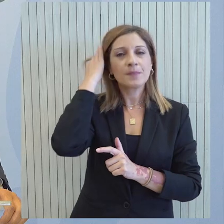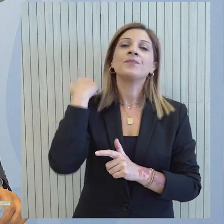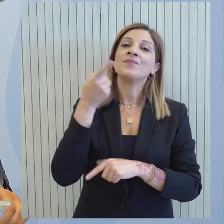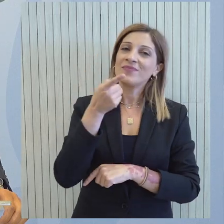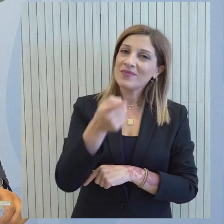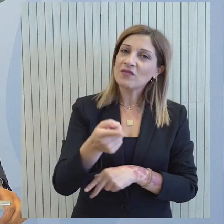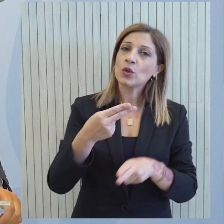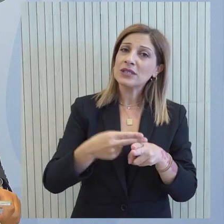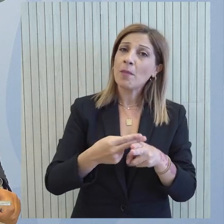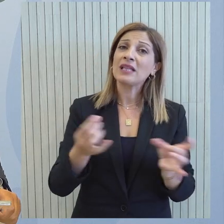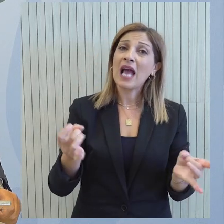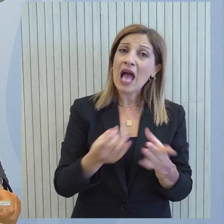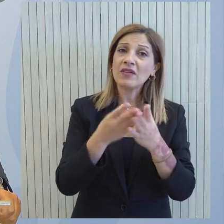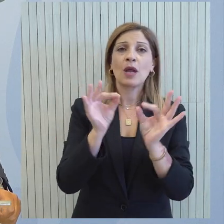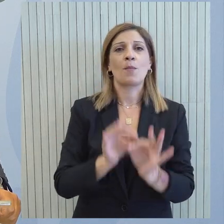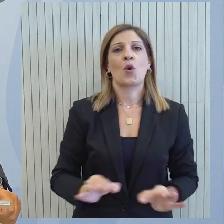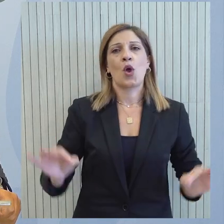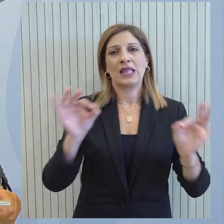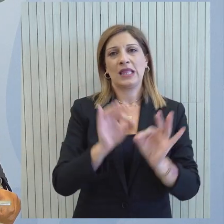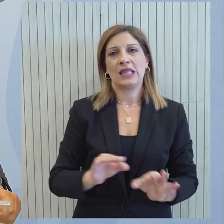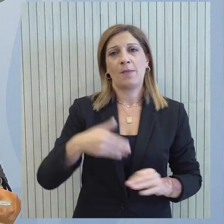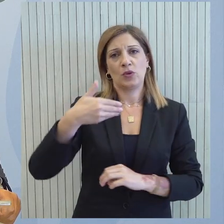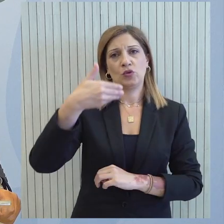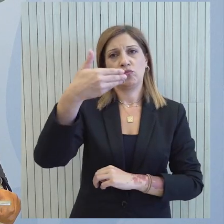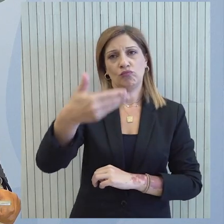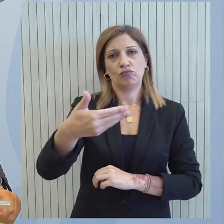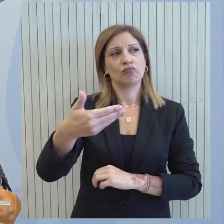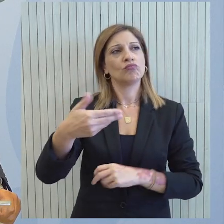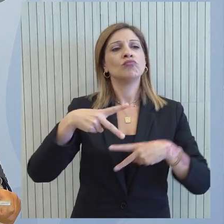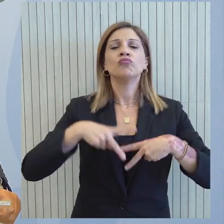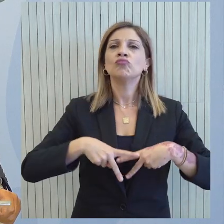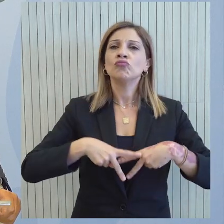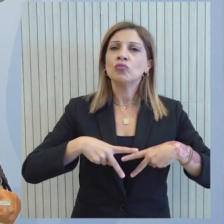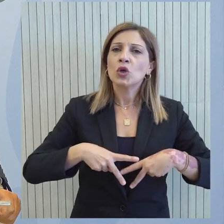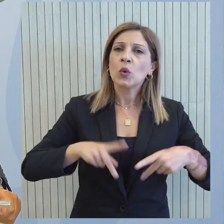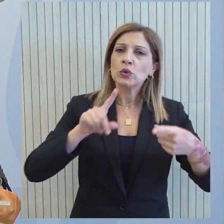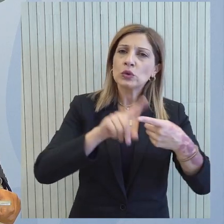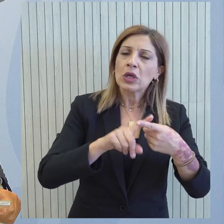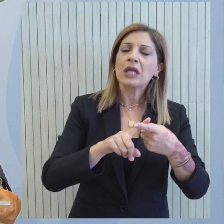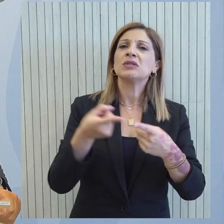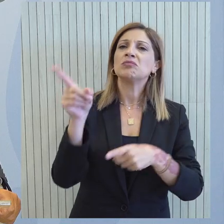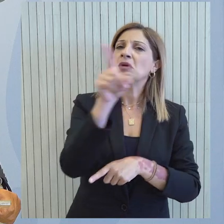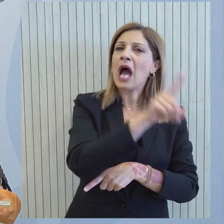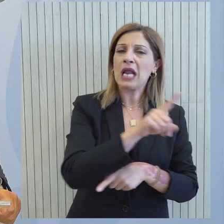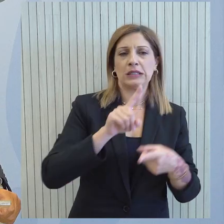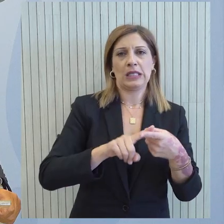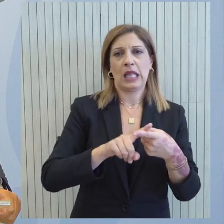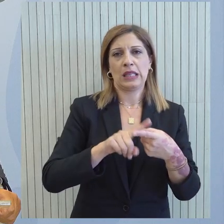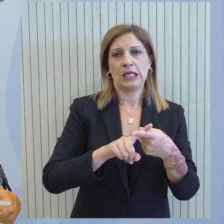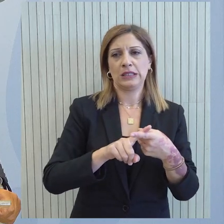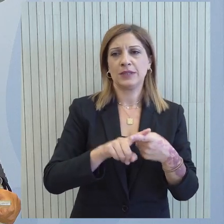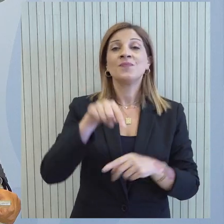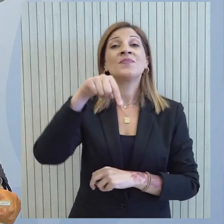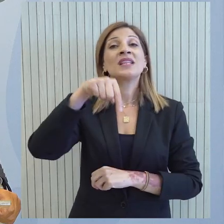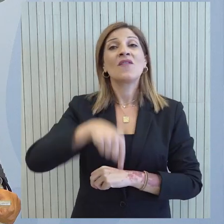Εθνών και θα αποτελέσει και μια ευκαιρία καλύτερης προετοιμασίας των επερχόμενων επίσημων υπουργικών ή ανώτερων τριμερών συναντήσεων.